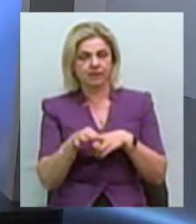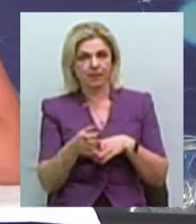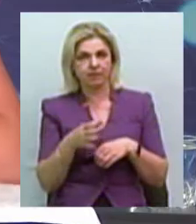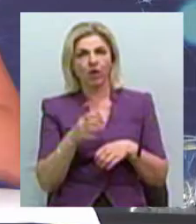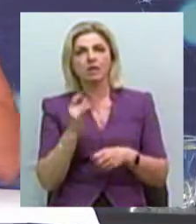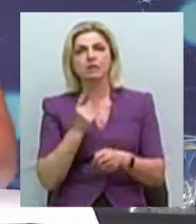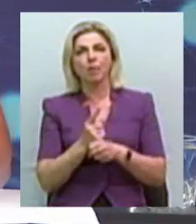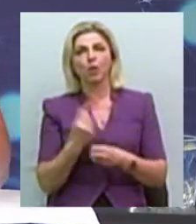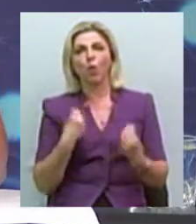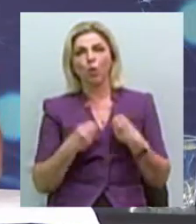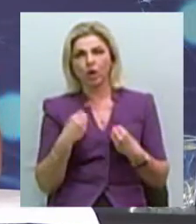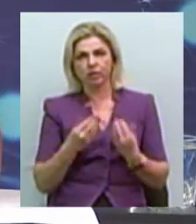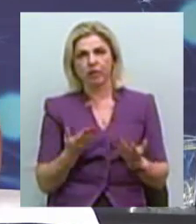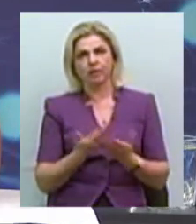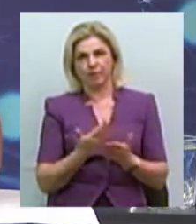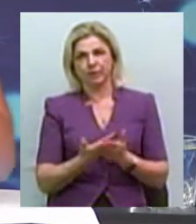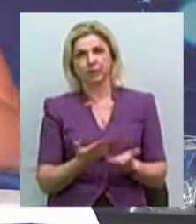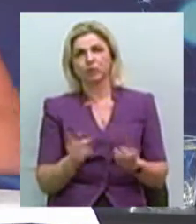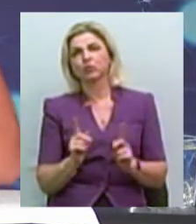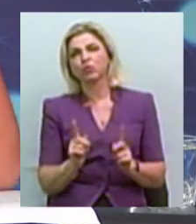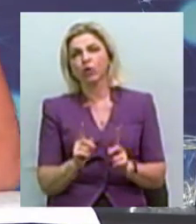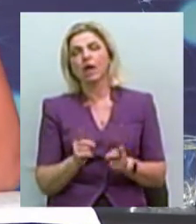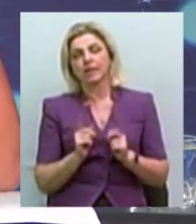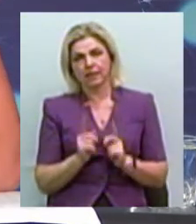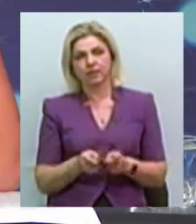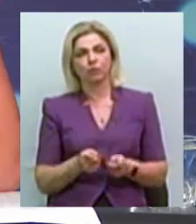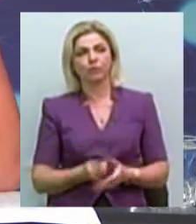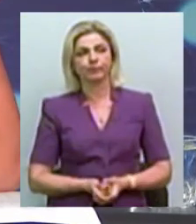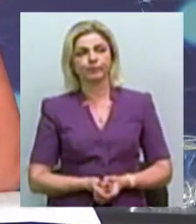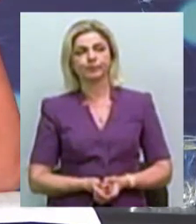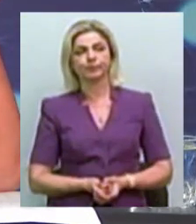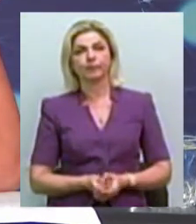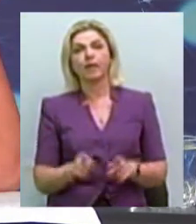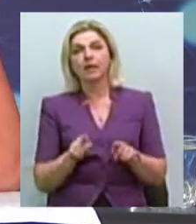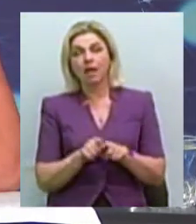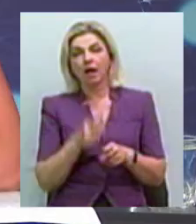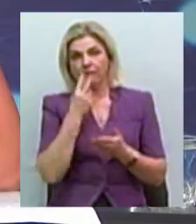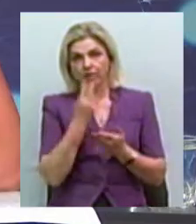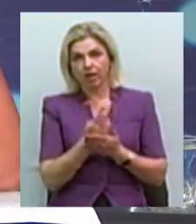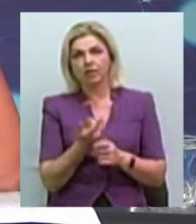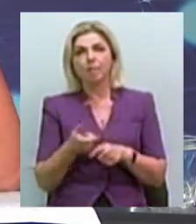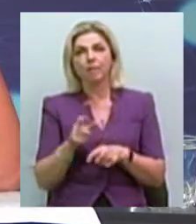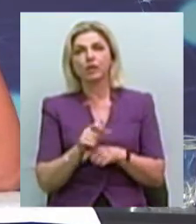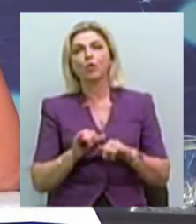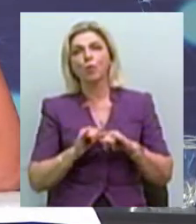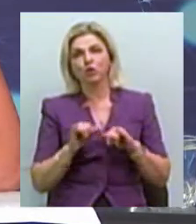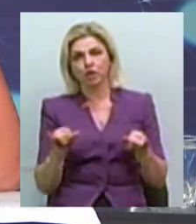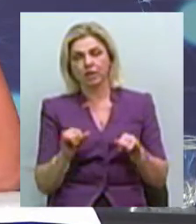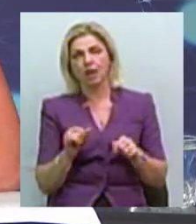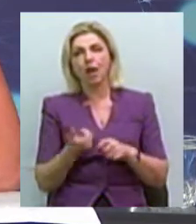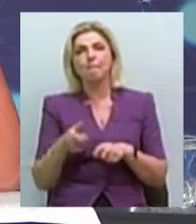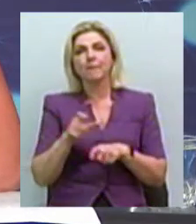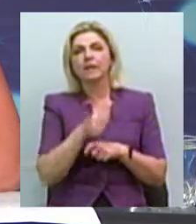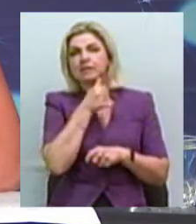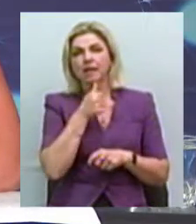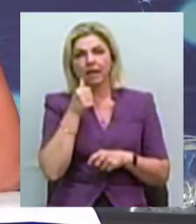вдягатися певним чином. Тобто, дійсно, такі види, вони є більш поширеними, тому що вони є більш скритими, і ми не